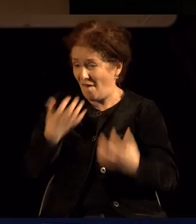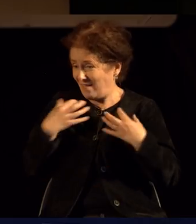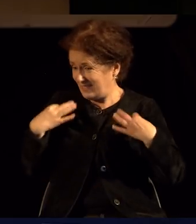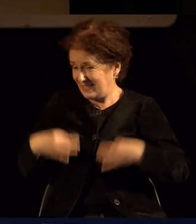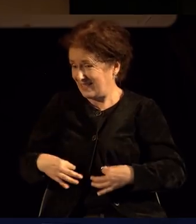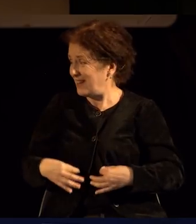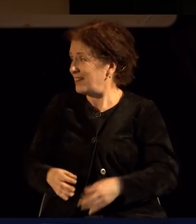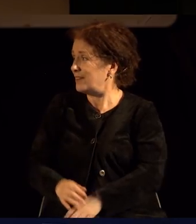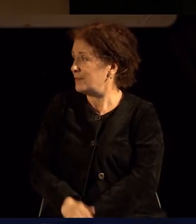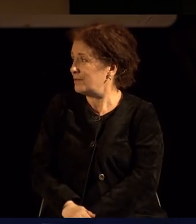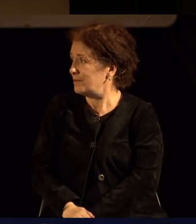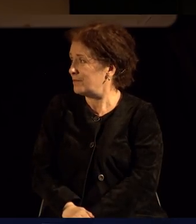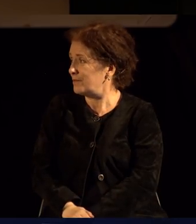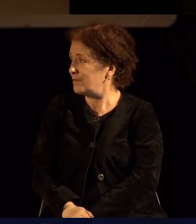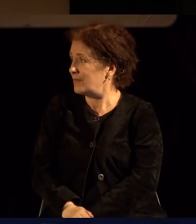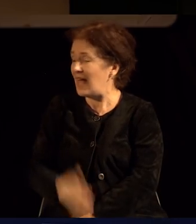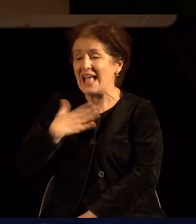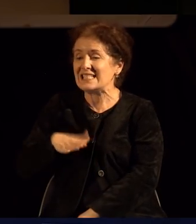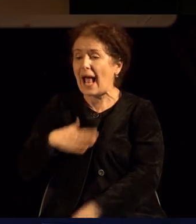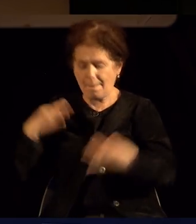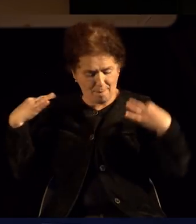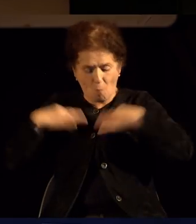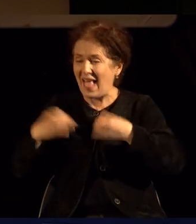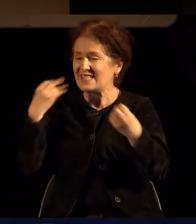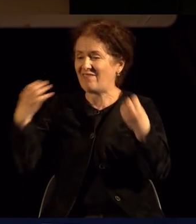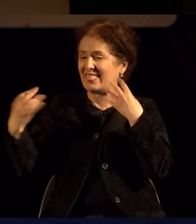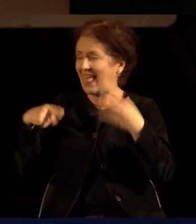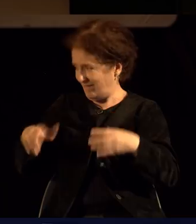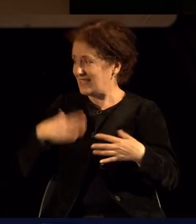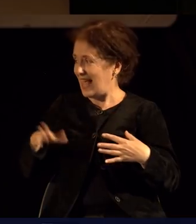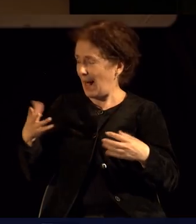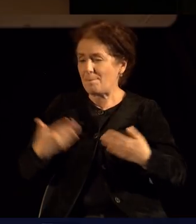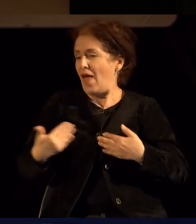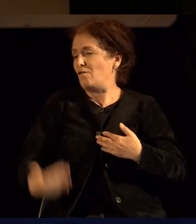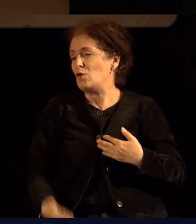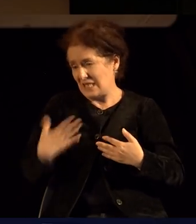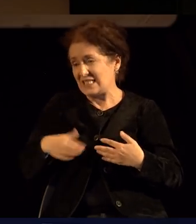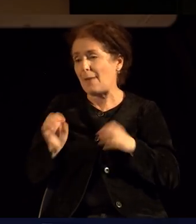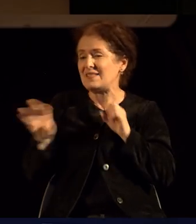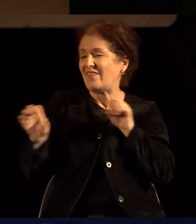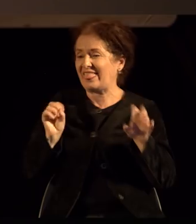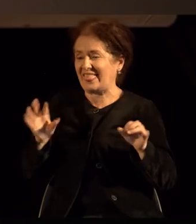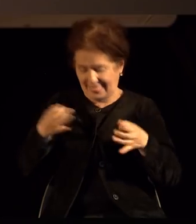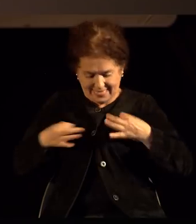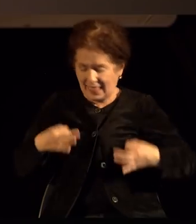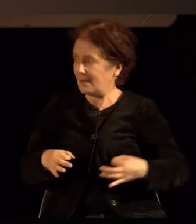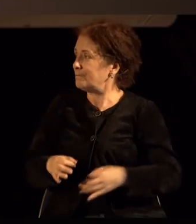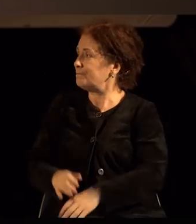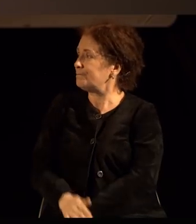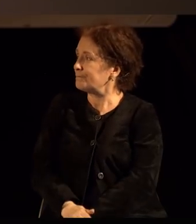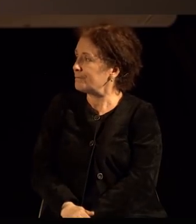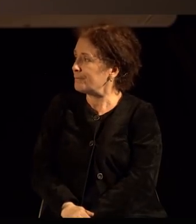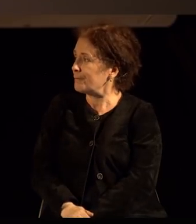ако сум во дрег. Пошто, инаку, многу сакам да но сум светкава. Е, сега, дрегот